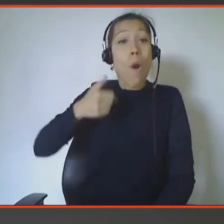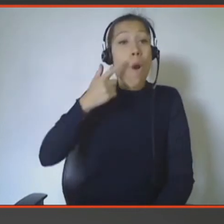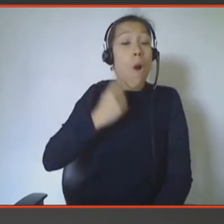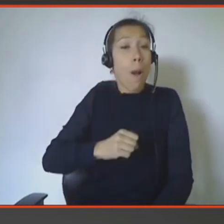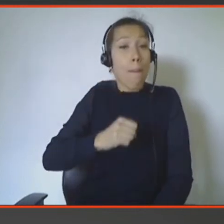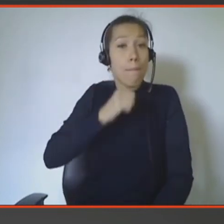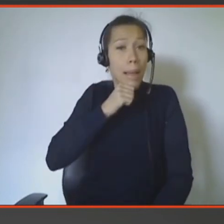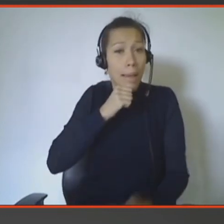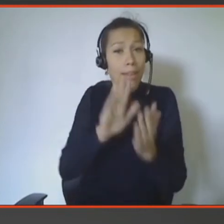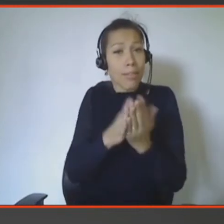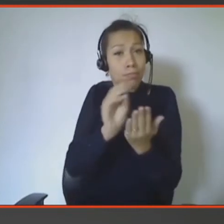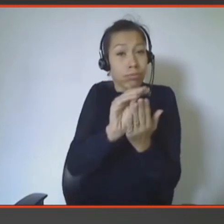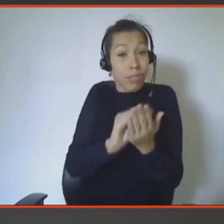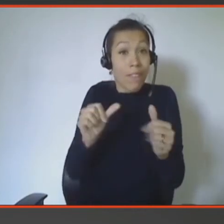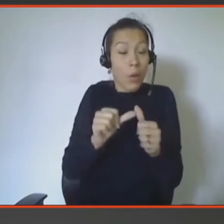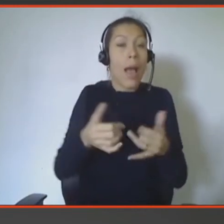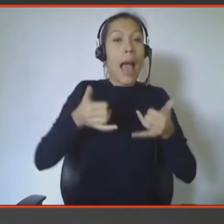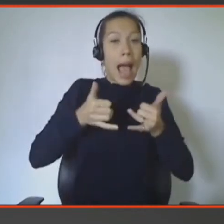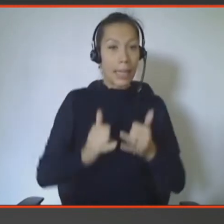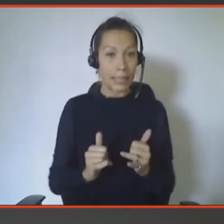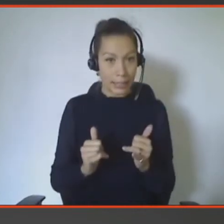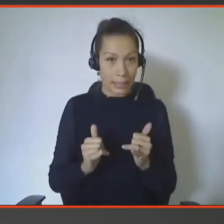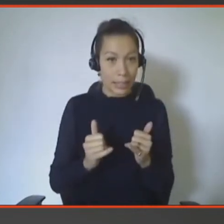journal, il s'asseyait et il réfléchissait un petit peu.